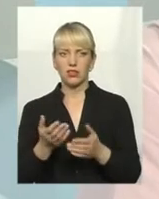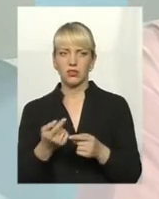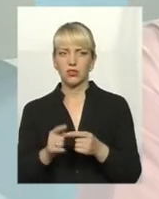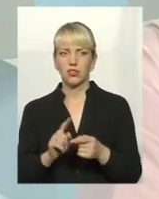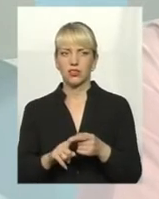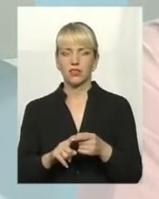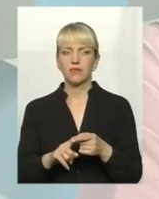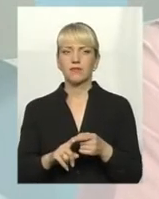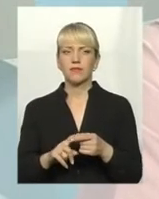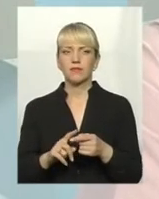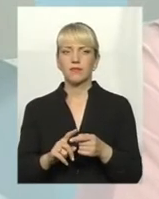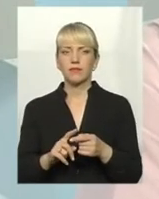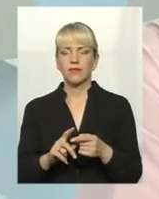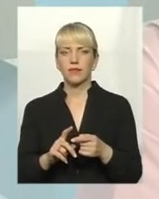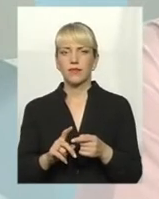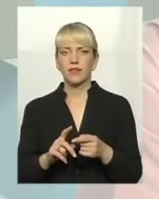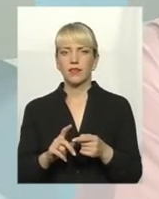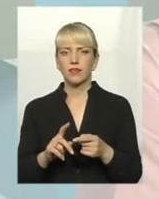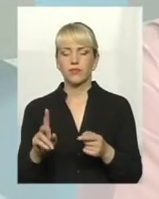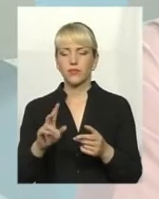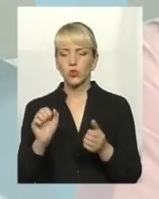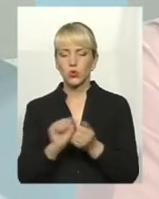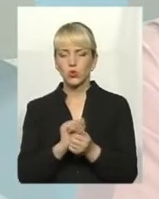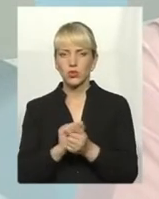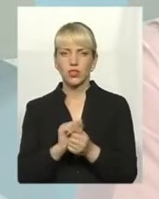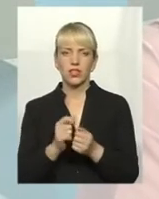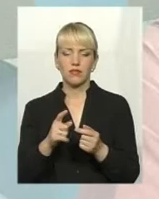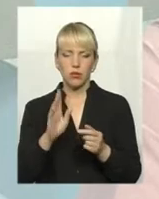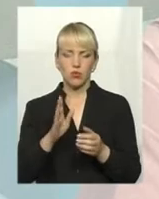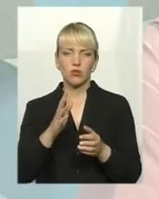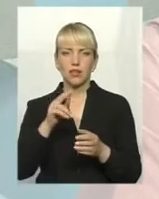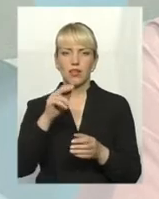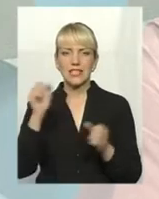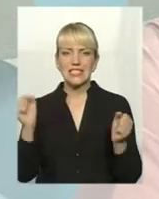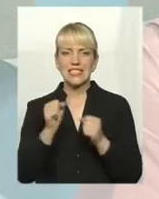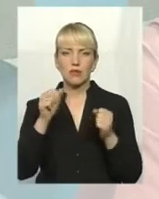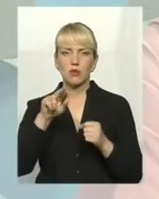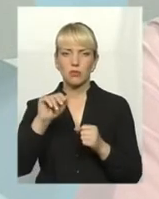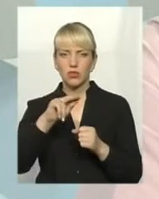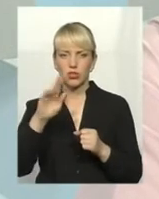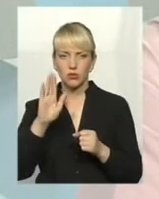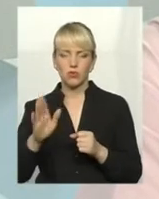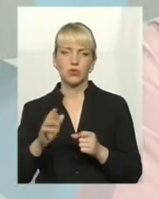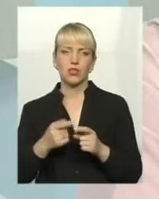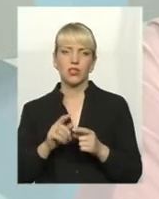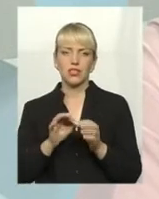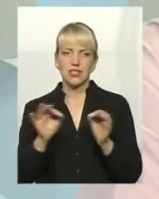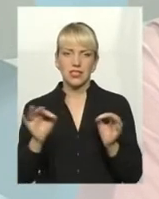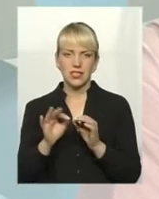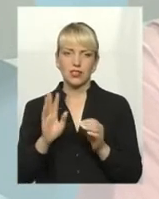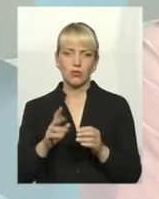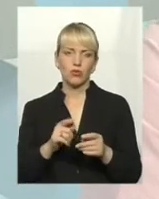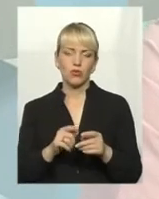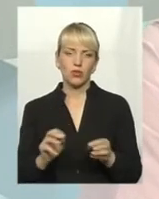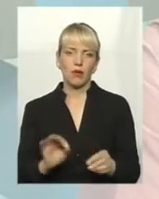зараз спалить, буде пічне опалення, там є грубки, вони і свиня варять, і худобі, то вони теж можуть спалити